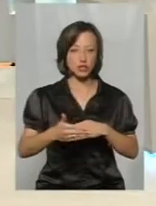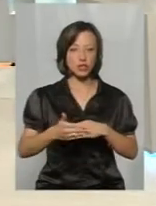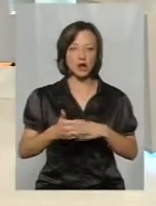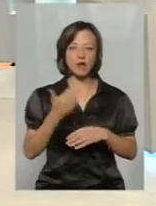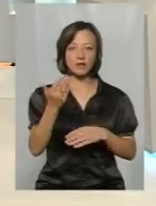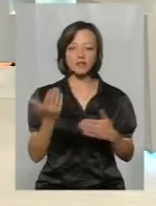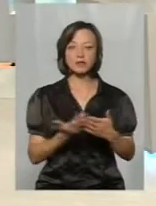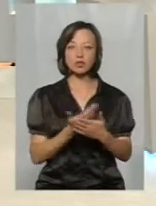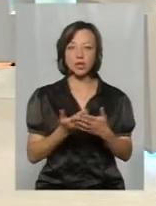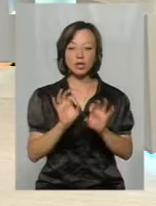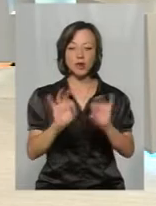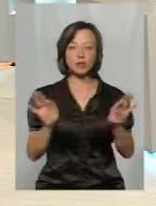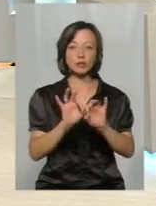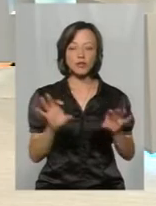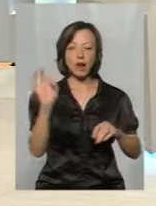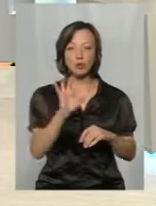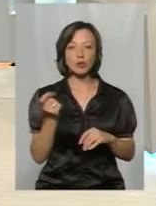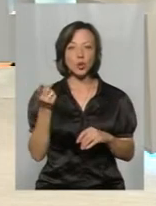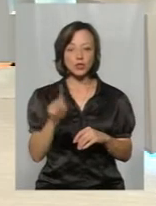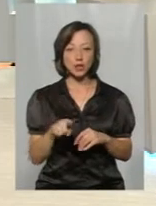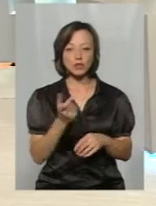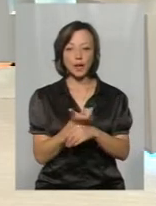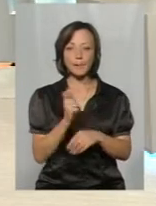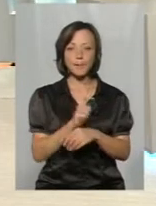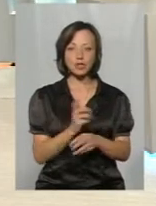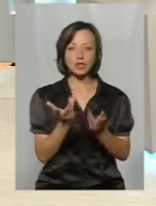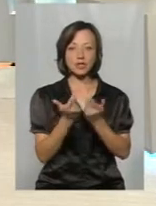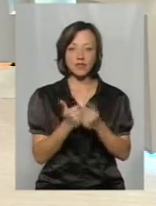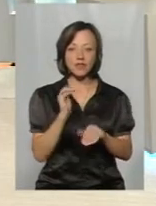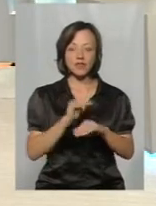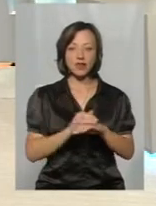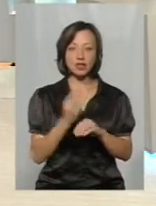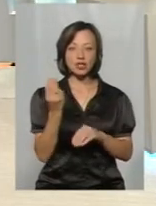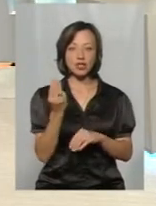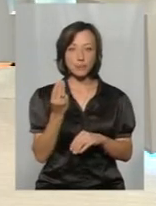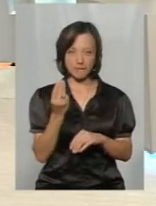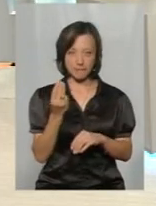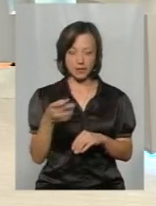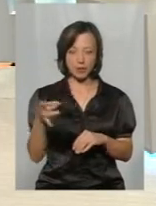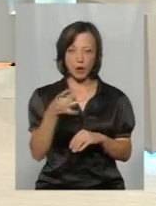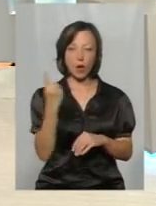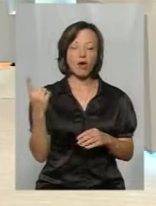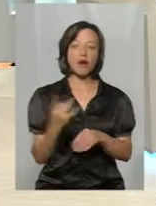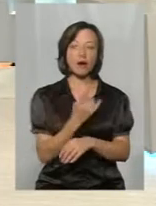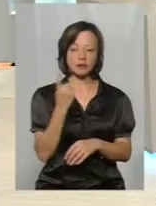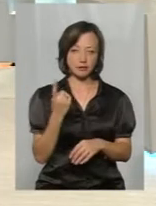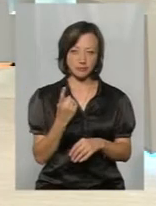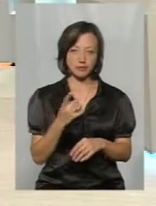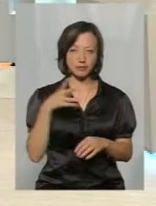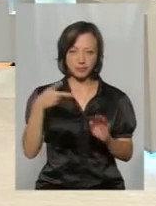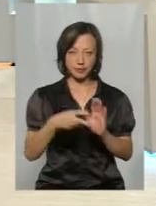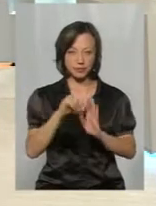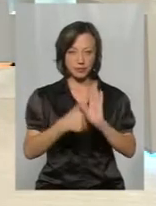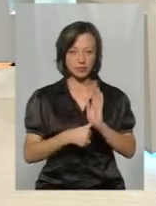ви у сюжеті розповідали про те, що найбільшу кількість виявили на шепітівці, так? Так, це за один раз. Це було у